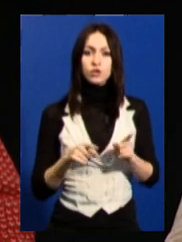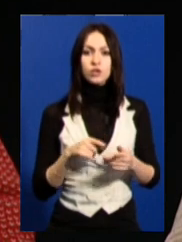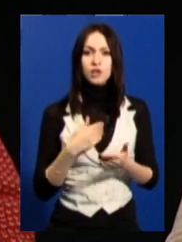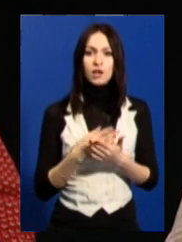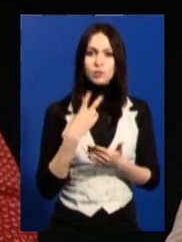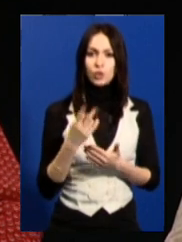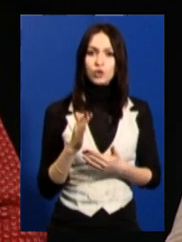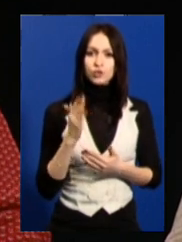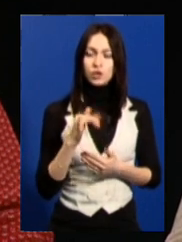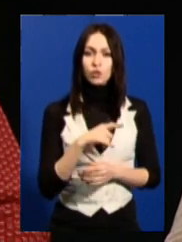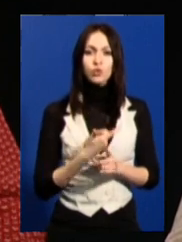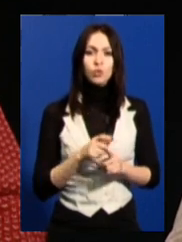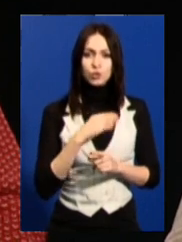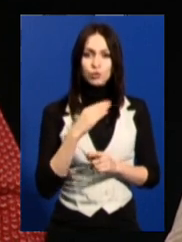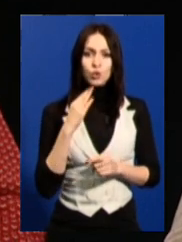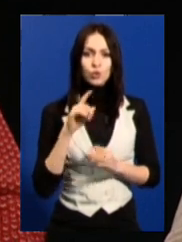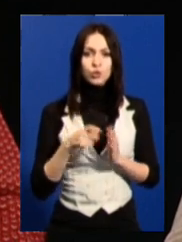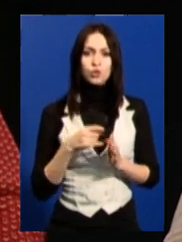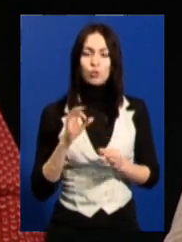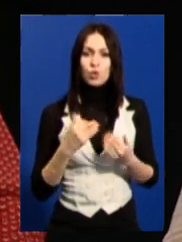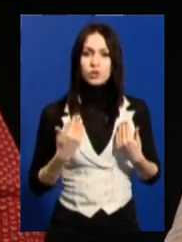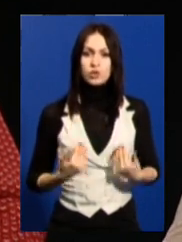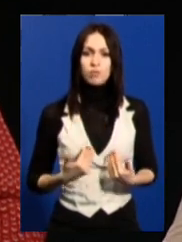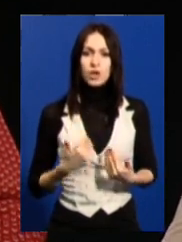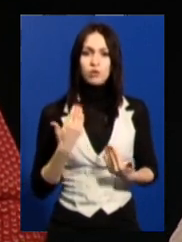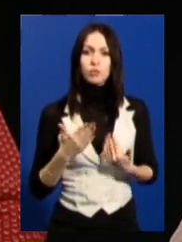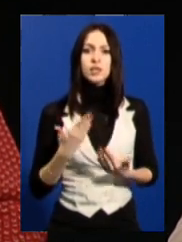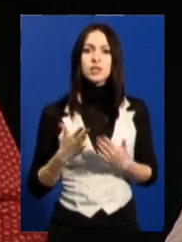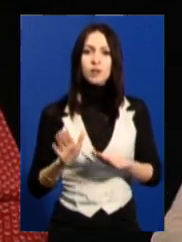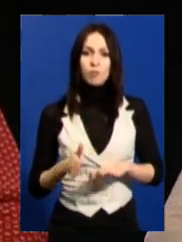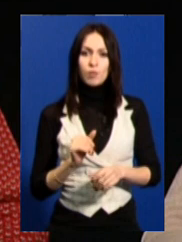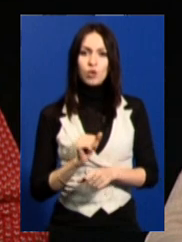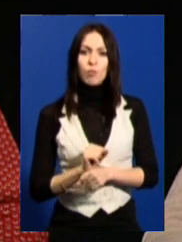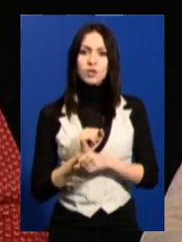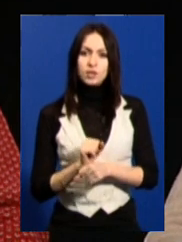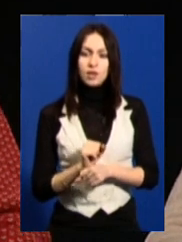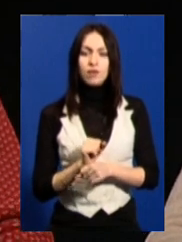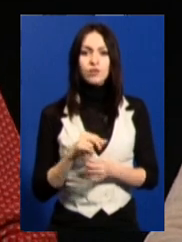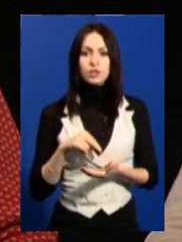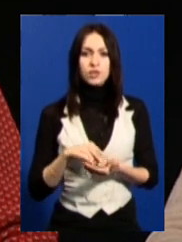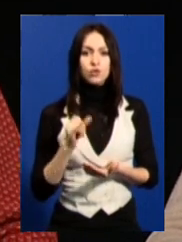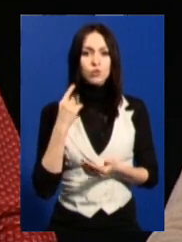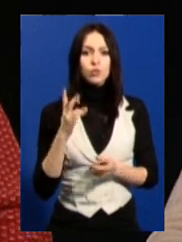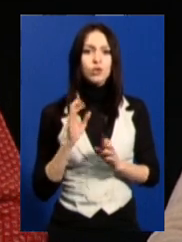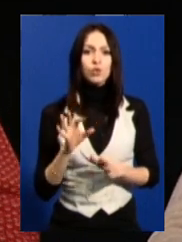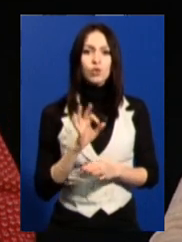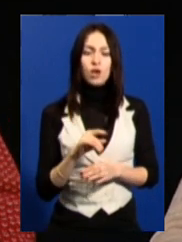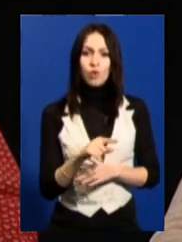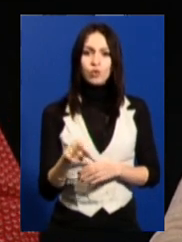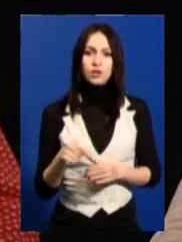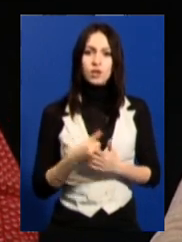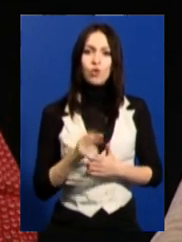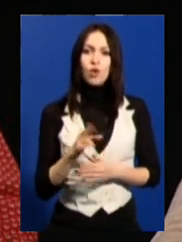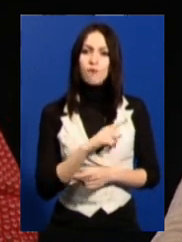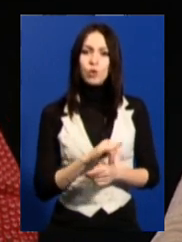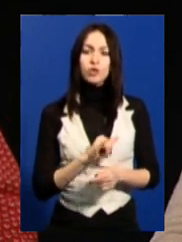дивишся в дзеркало і ти дуже багато довідуєшся про себе. Ну, якщо ти потім після цього спиняєшся, якось рефлексуєш і думаєш не тільки про тих, до кого